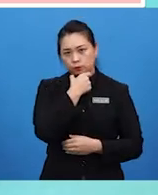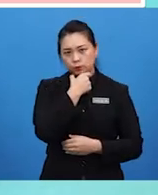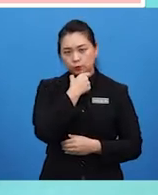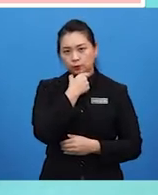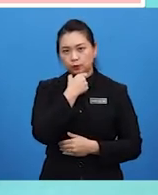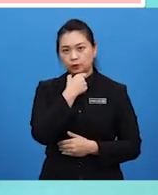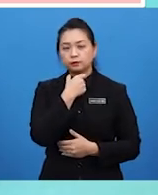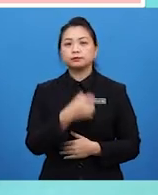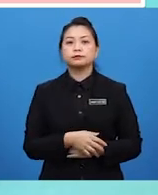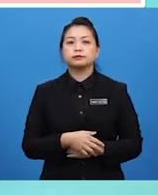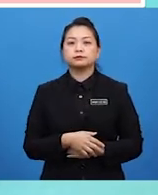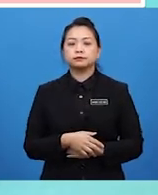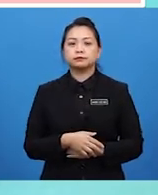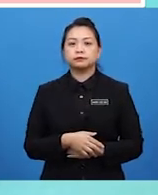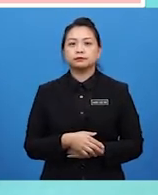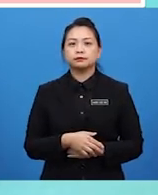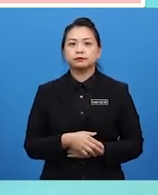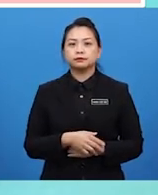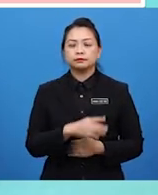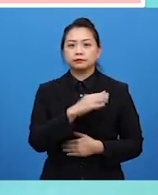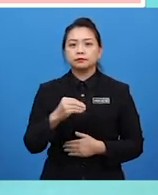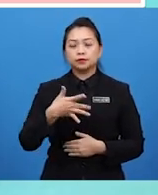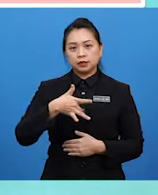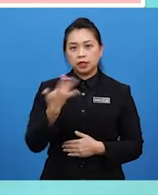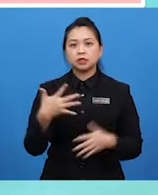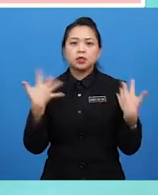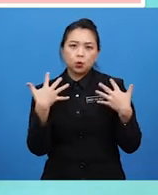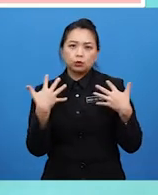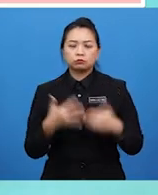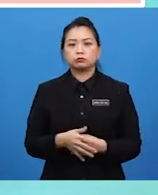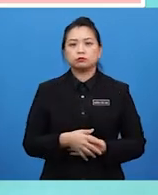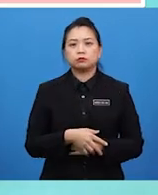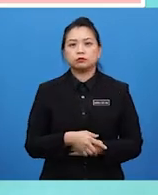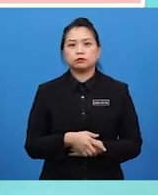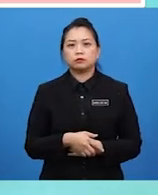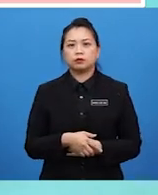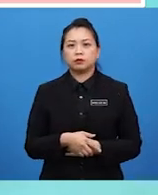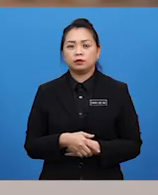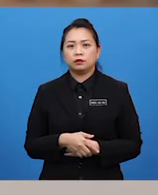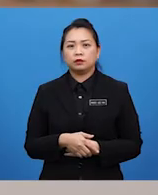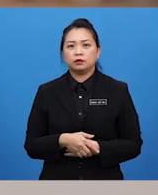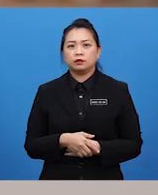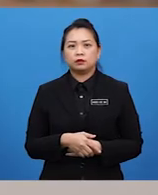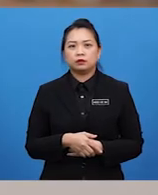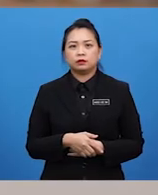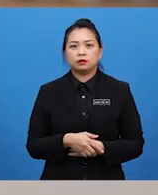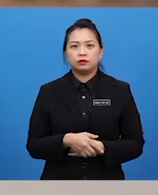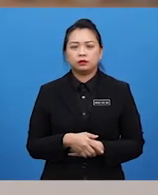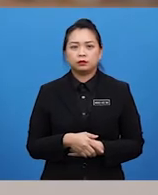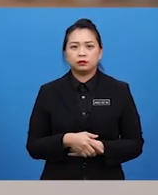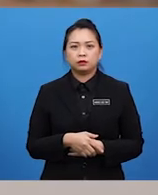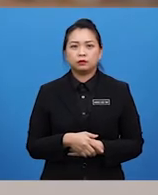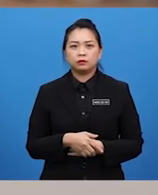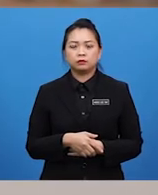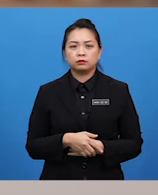dan rasa takut. Saya bermain dengan emosi. Ya,